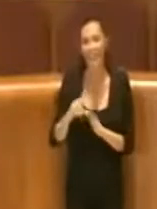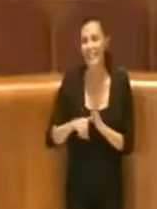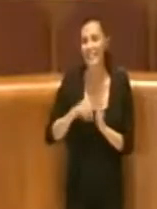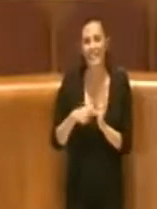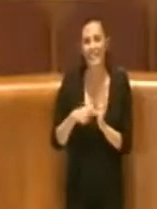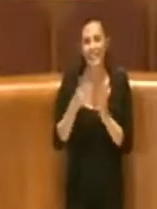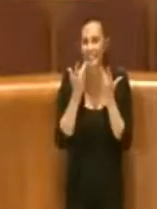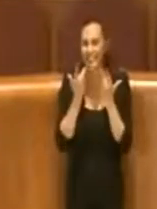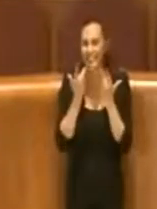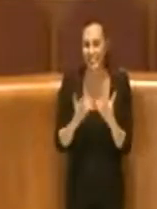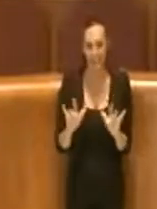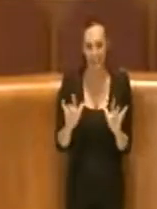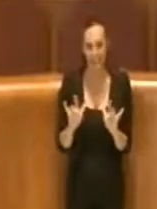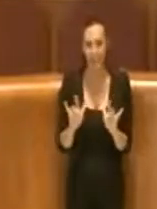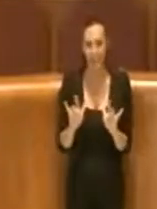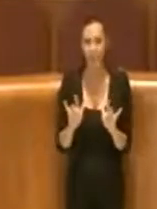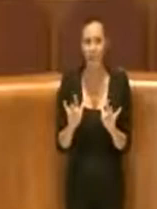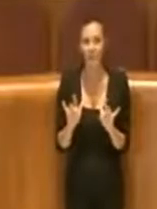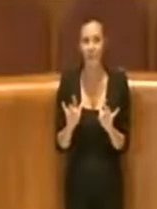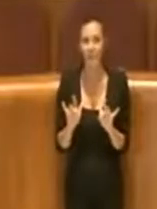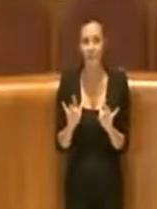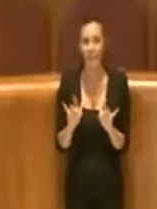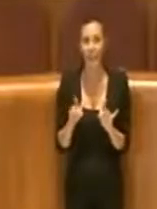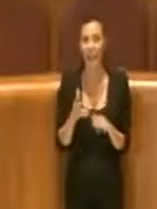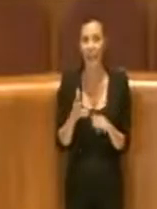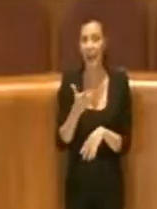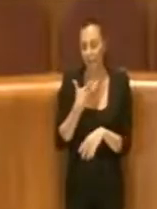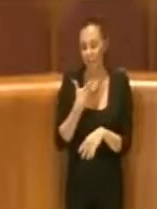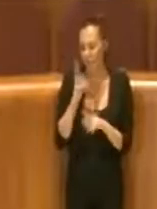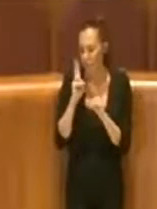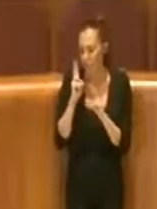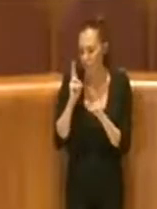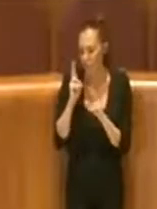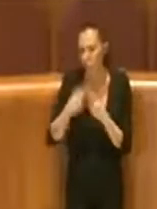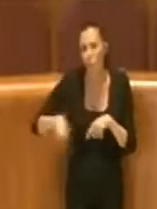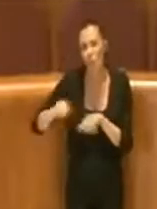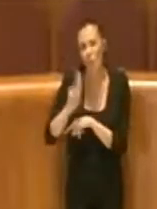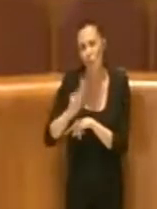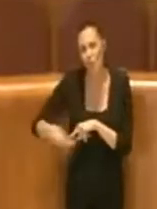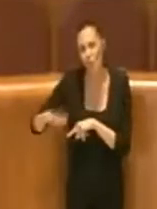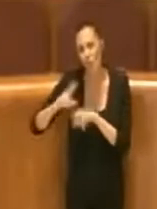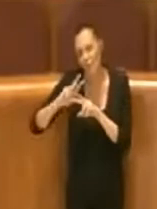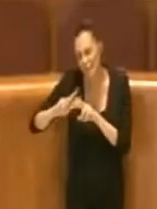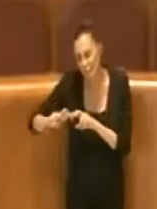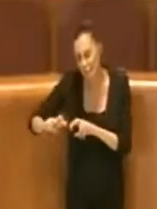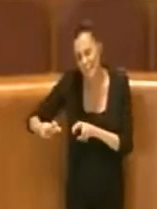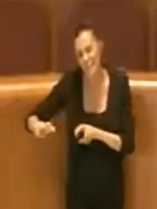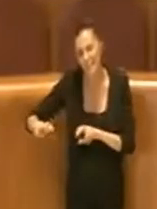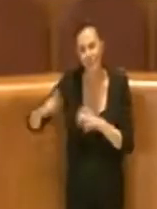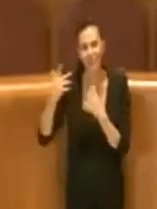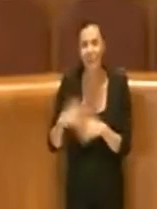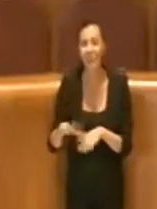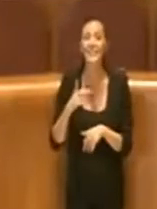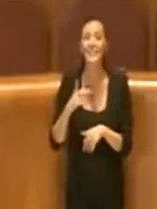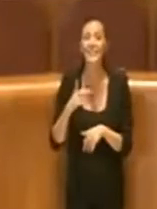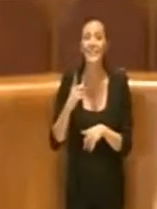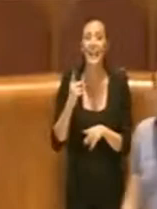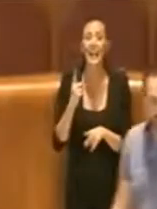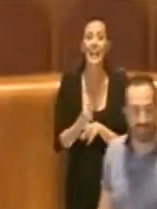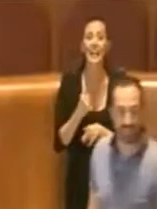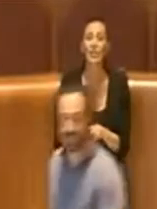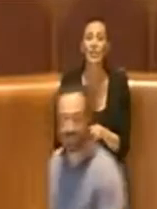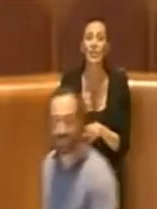molto semplice che abbiamo esaminato in Commissione Urbanistica. Si tratta praticamente della necessità di fare una